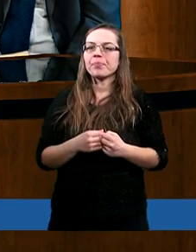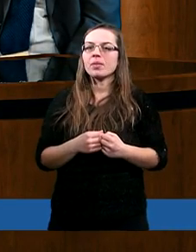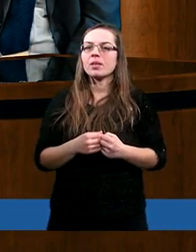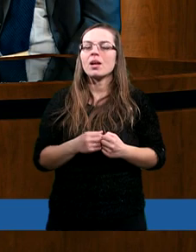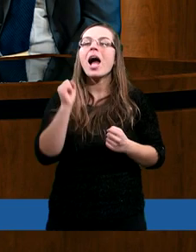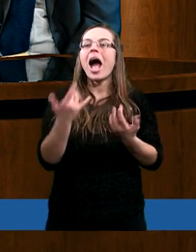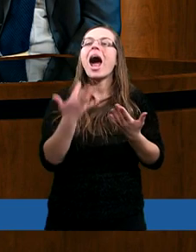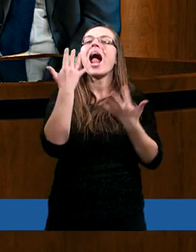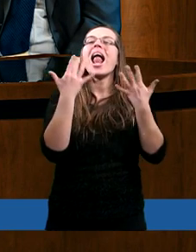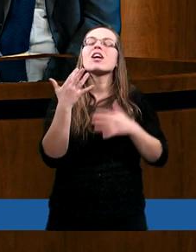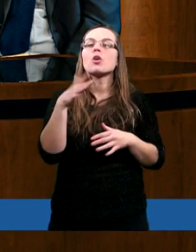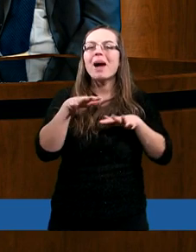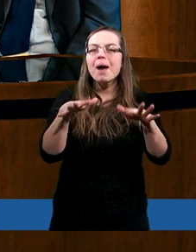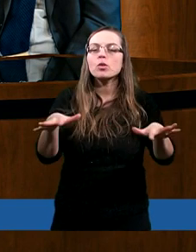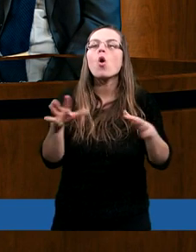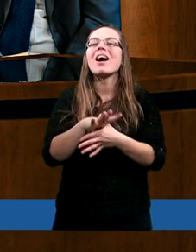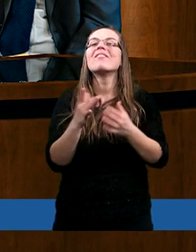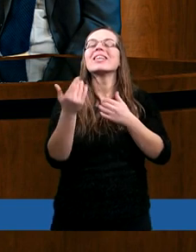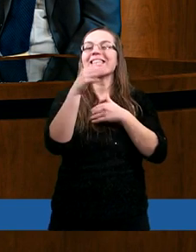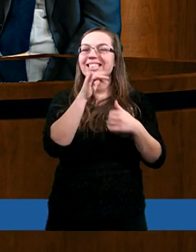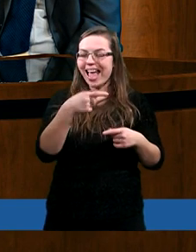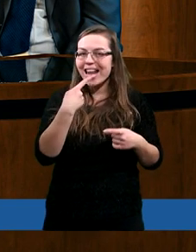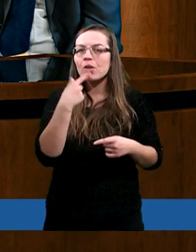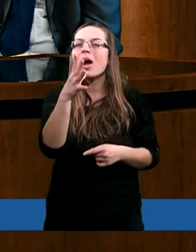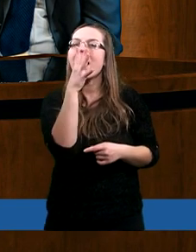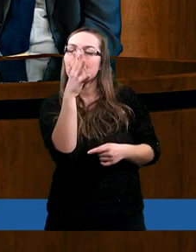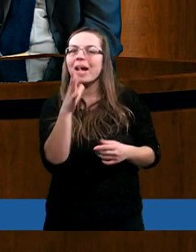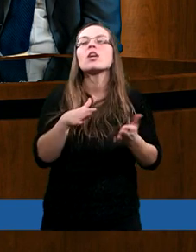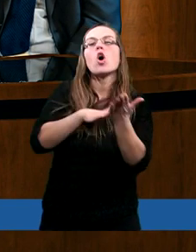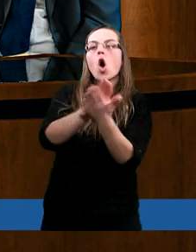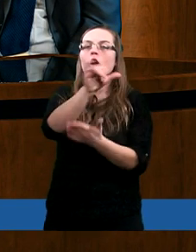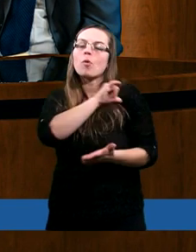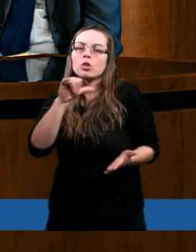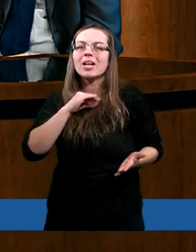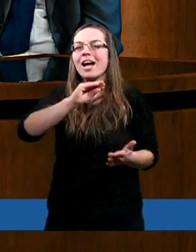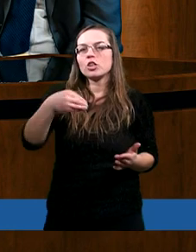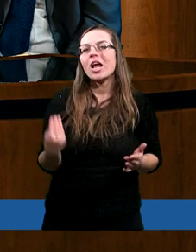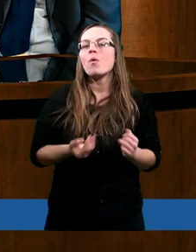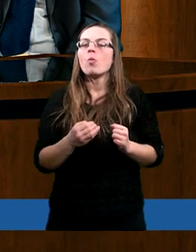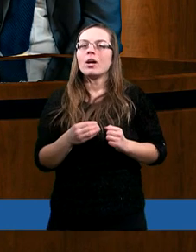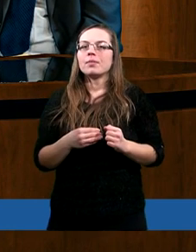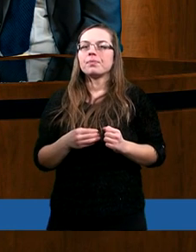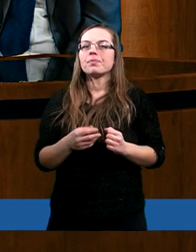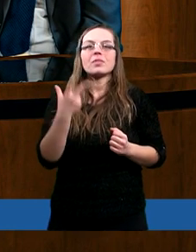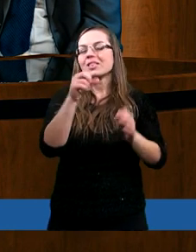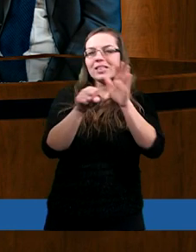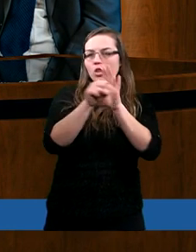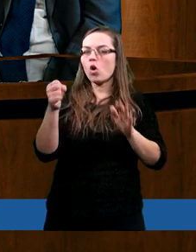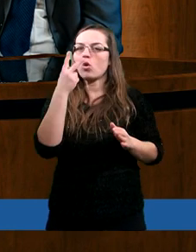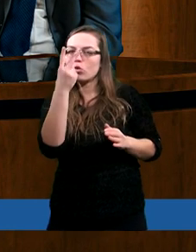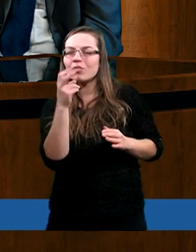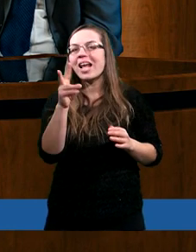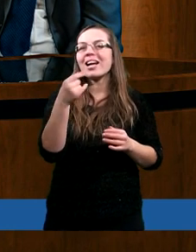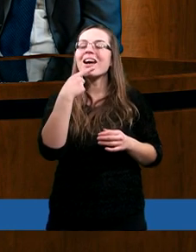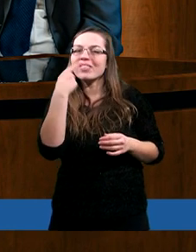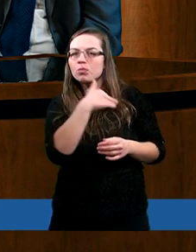A liczba mnoga w języku hebrajskim rozpoczyna się nie od dwóch, tak jak w